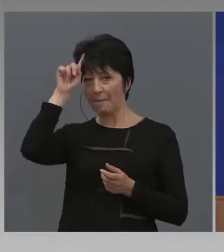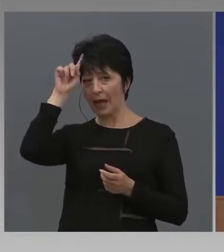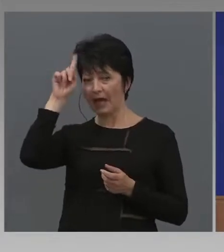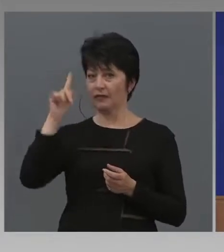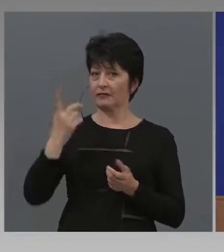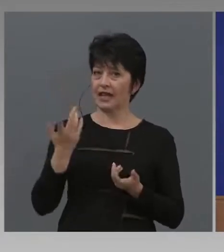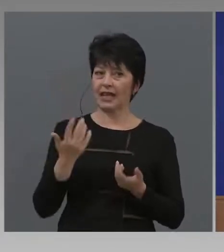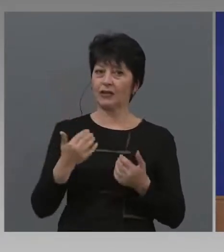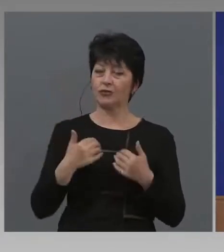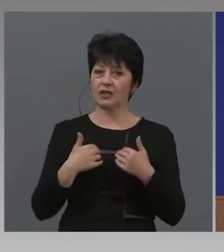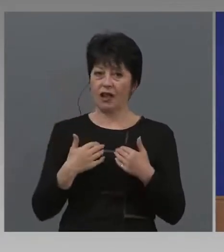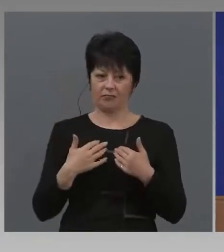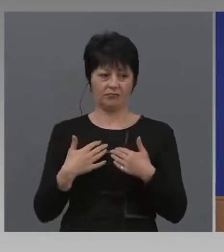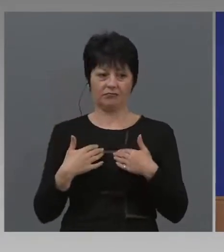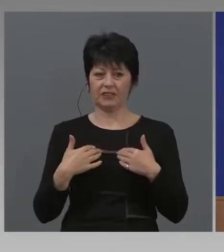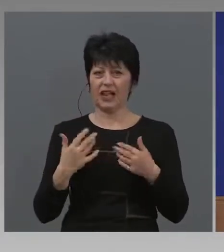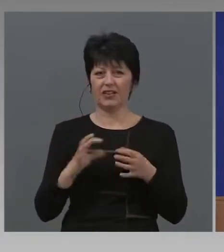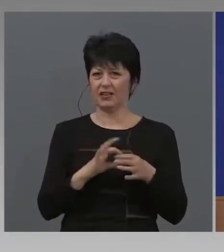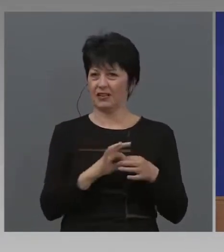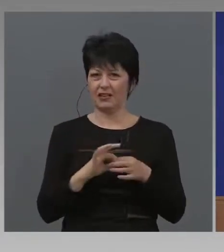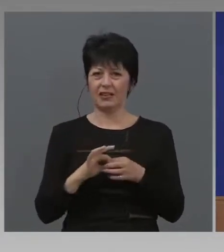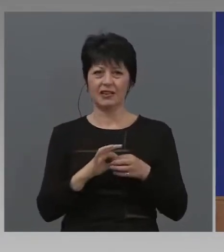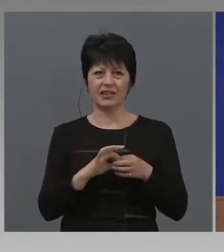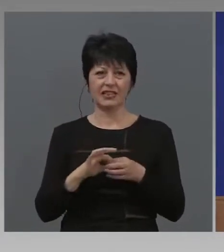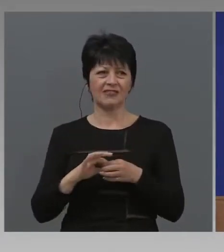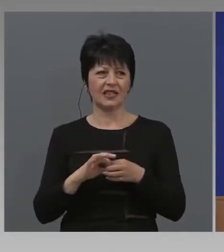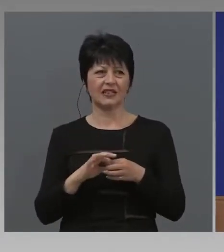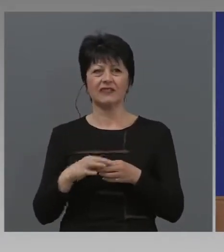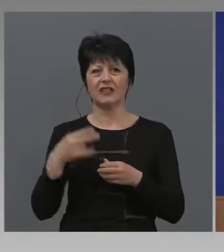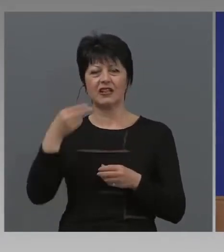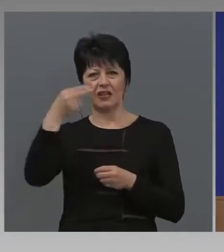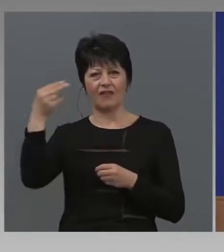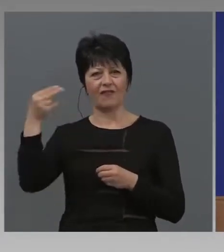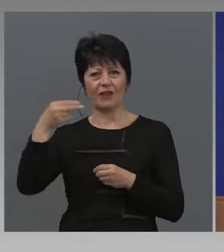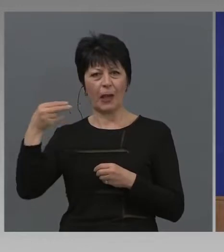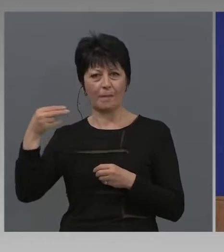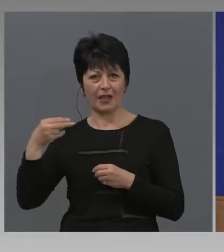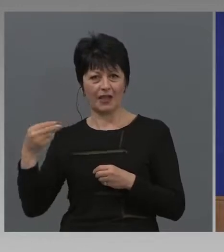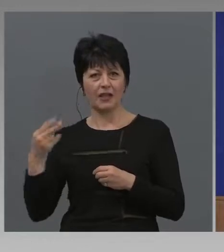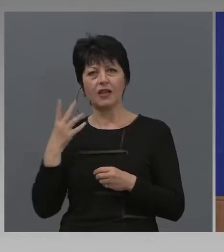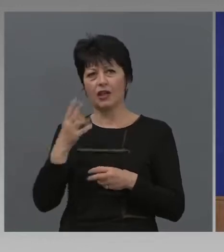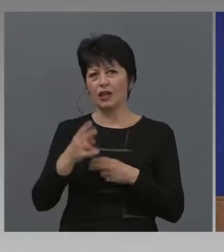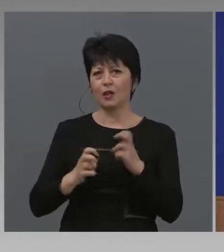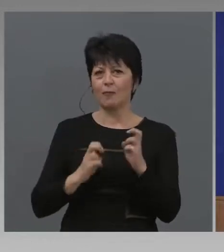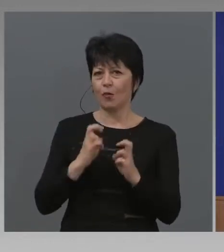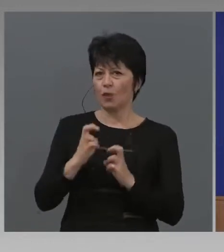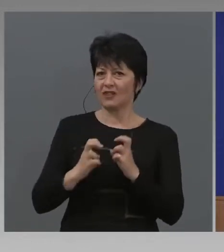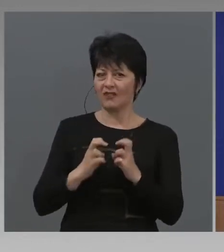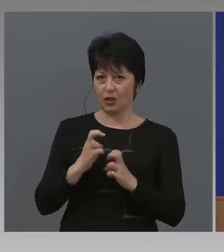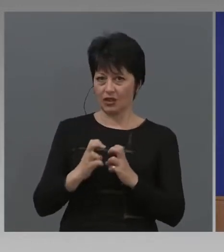нашите свързани фирми и производства,